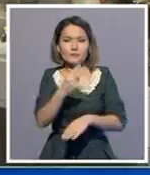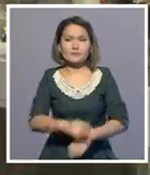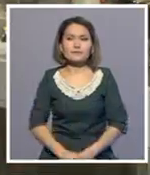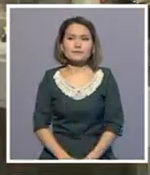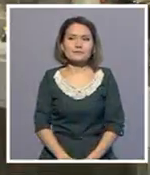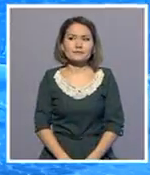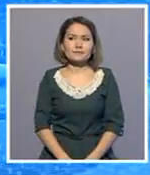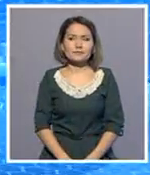ойлаймыз.